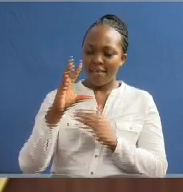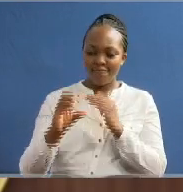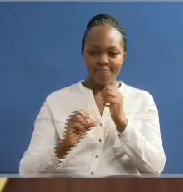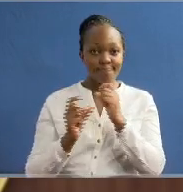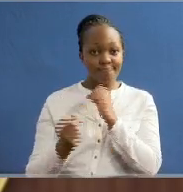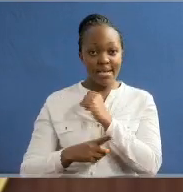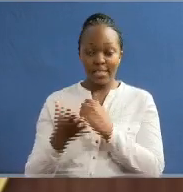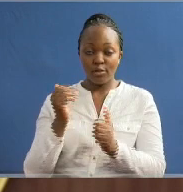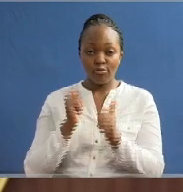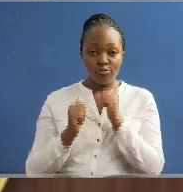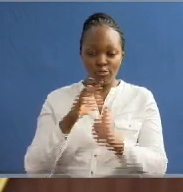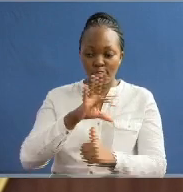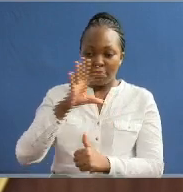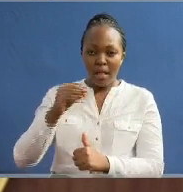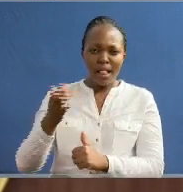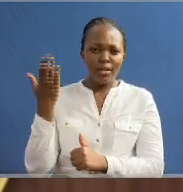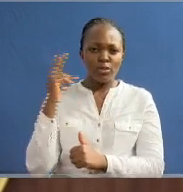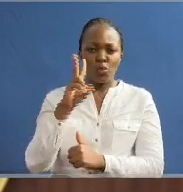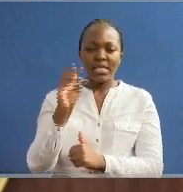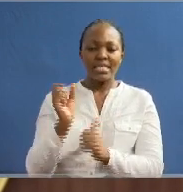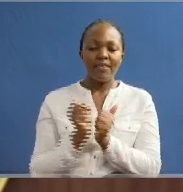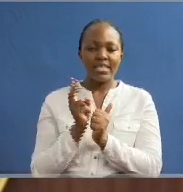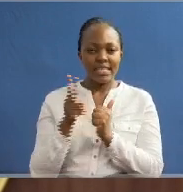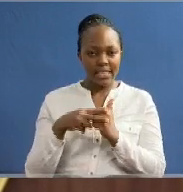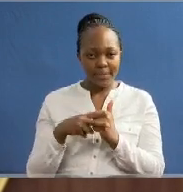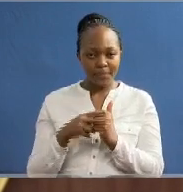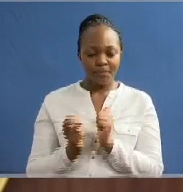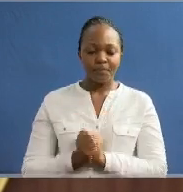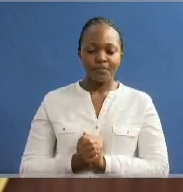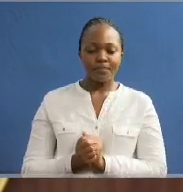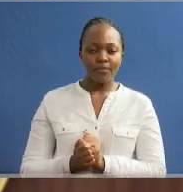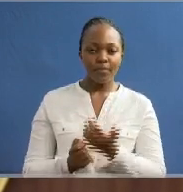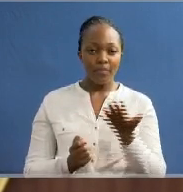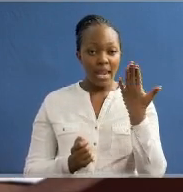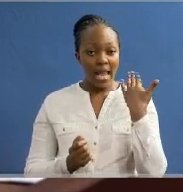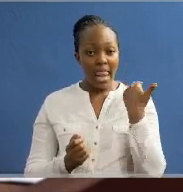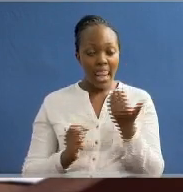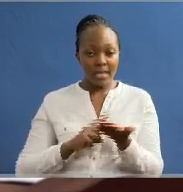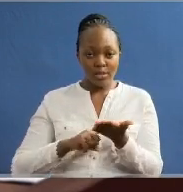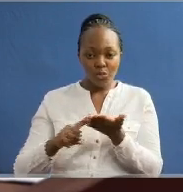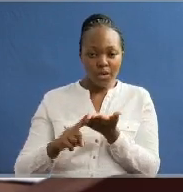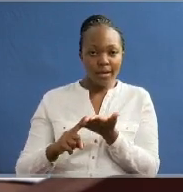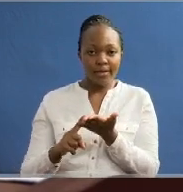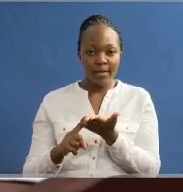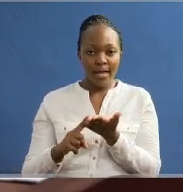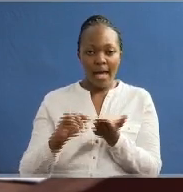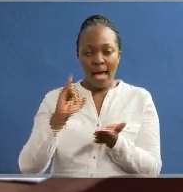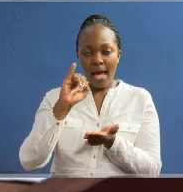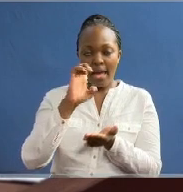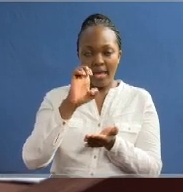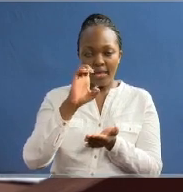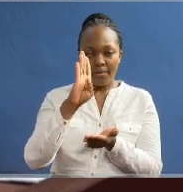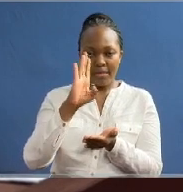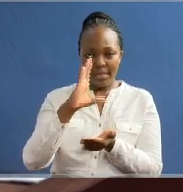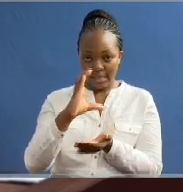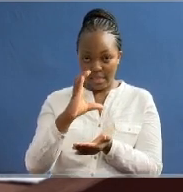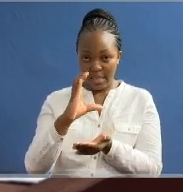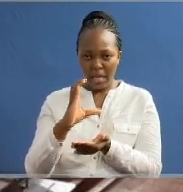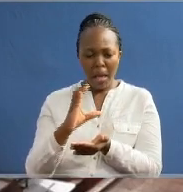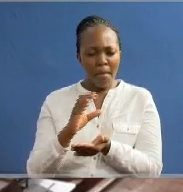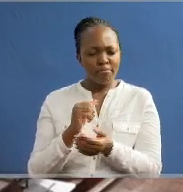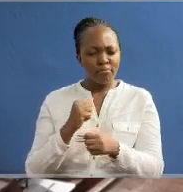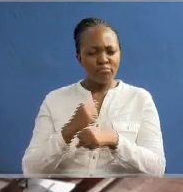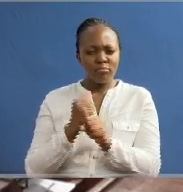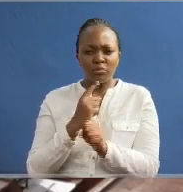mkua mwaka elfu mbili kumina saba. Juma lopita tumia mipaka na uchaguzi IBC ilimuithinisha Ann Kananu muendo kwa